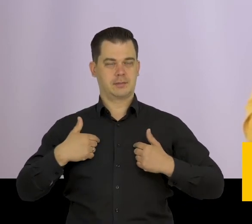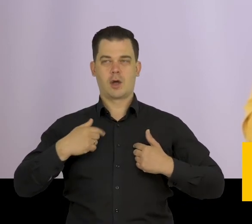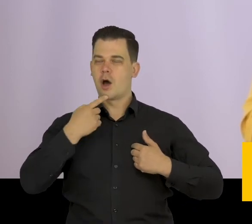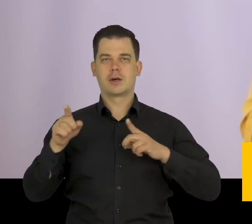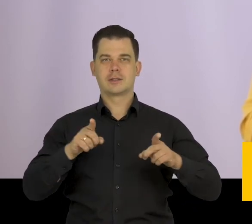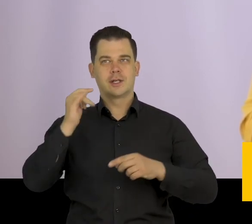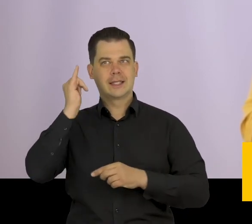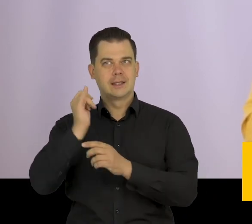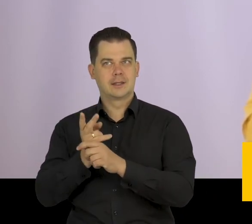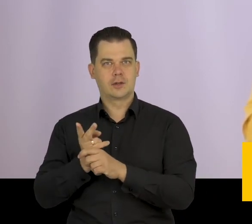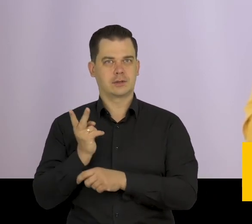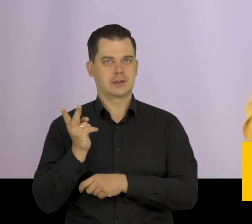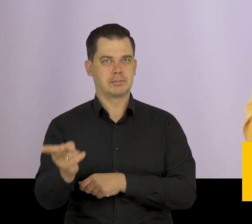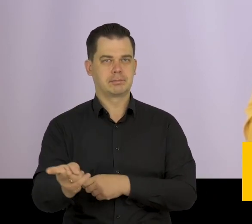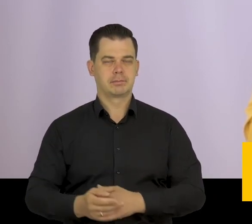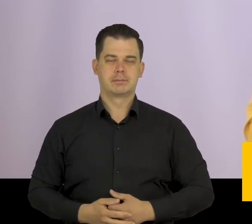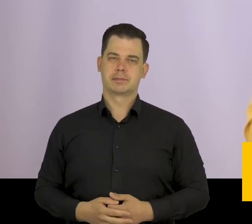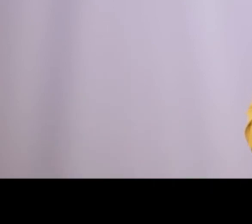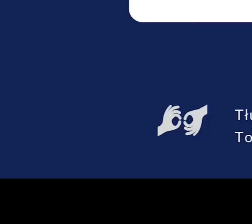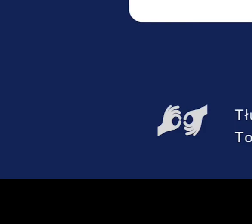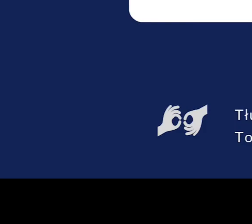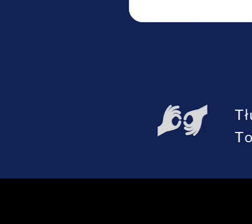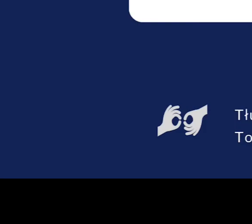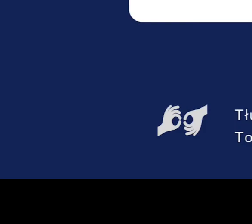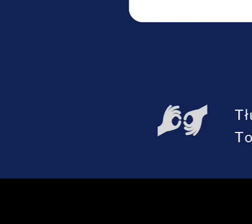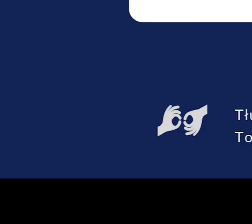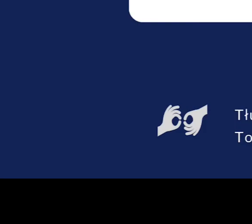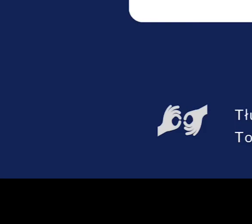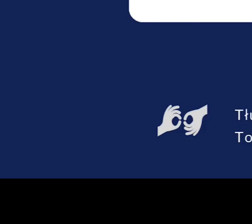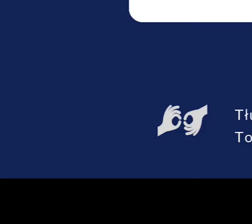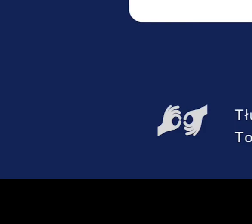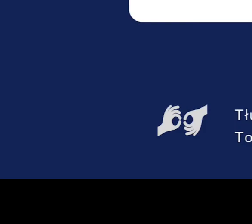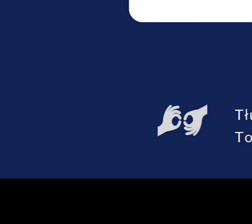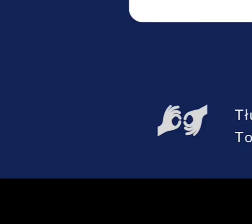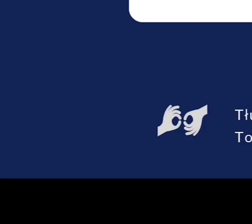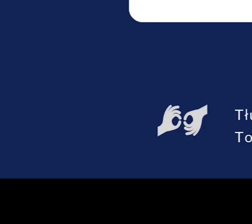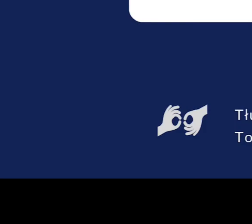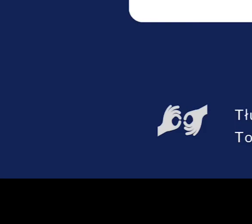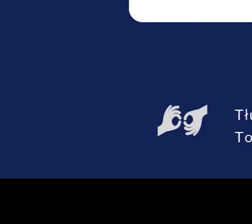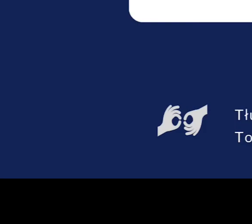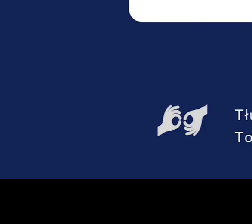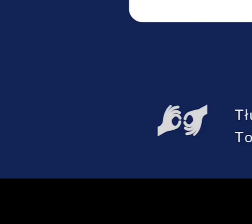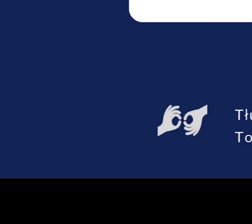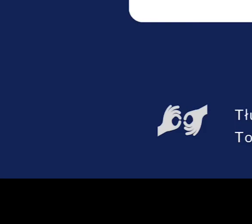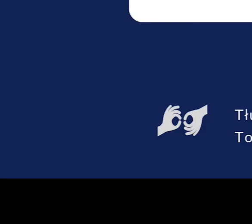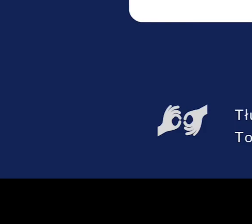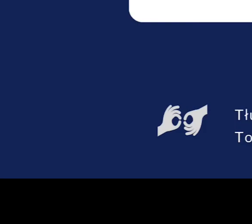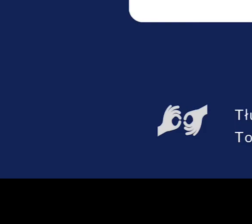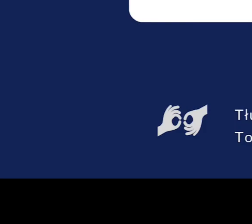związanym z ideą dostępności. Zdjęcia Zdjęcia Zdjęcia